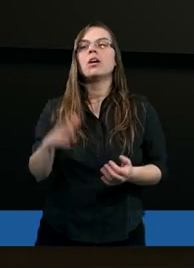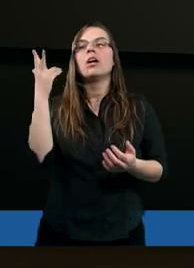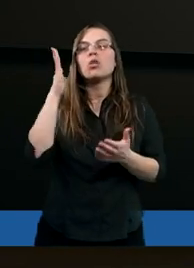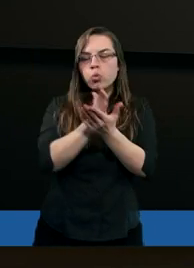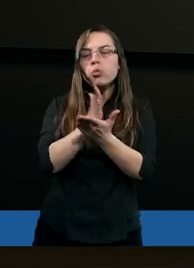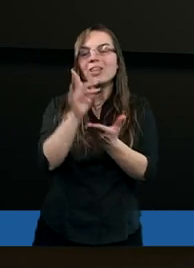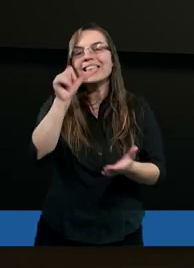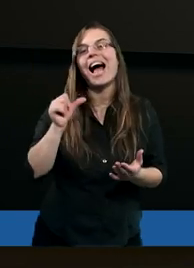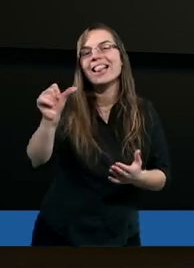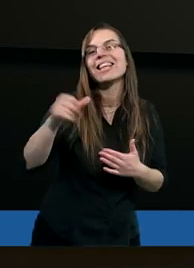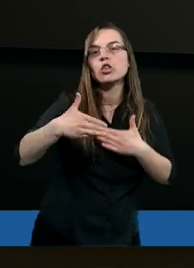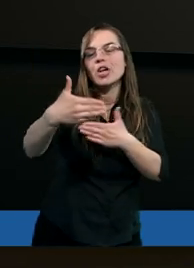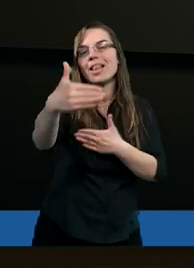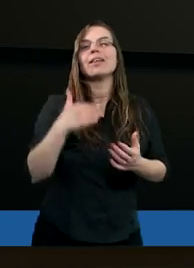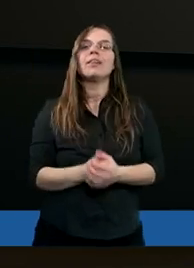To już za tydzień.